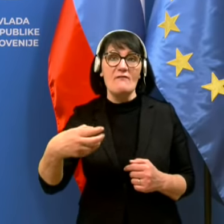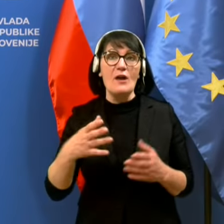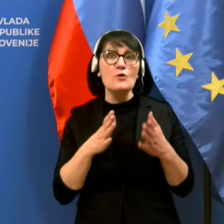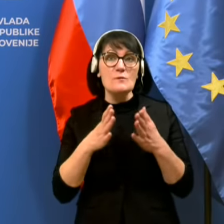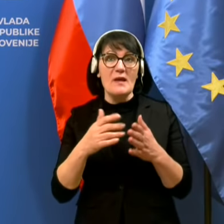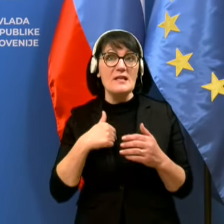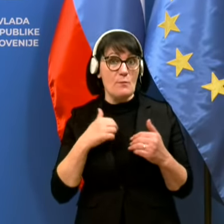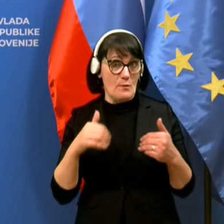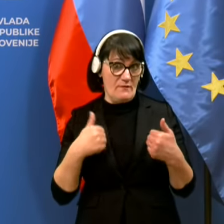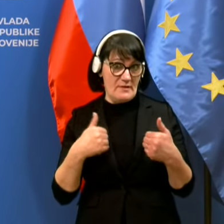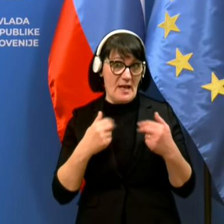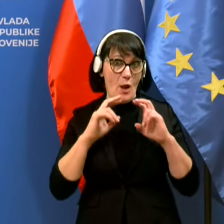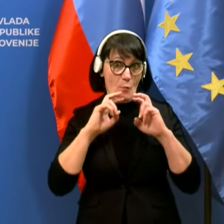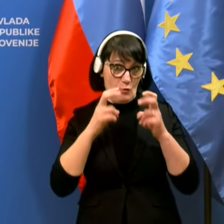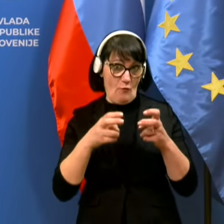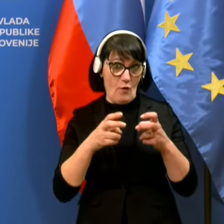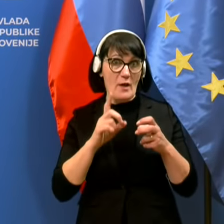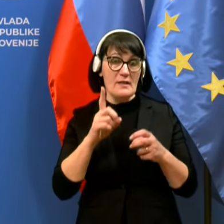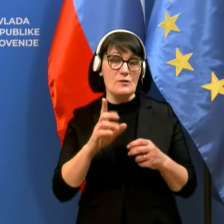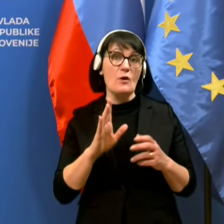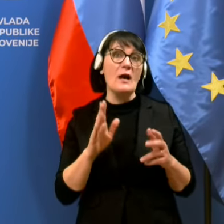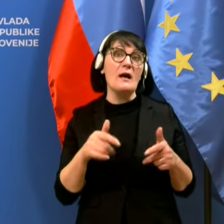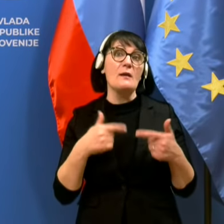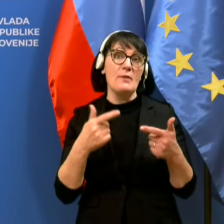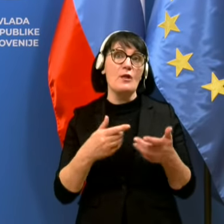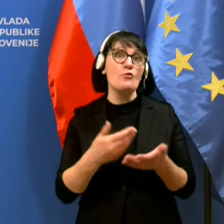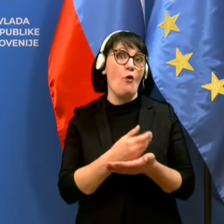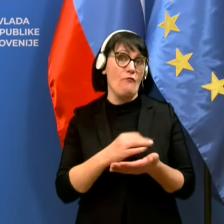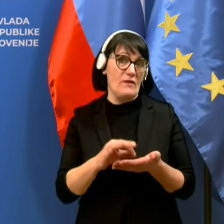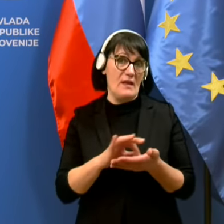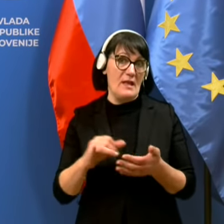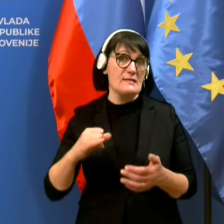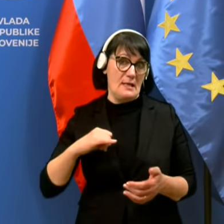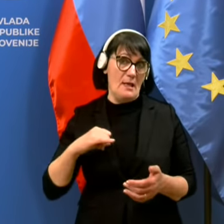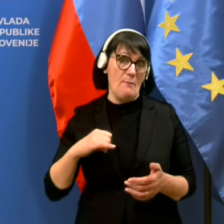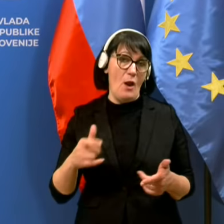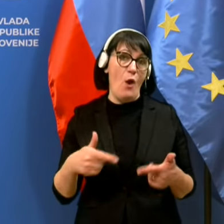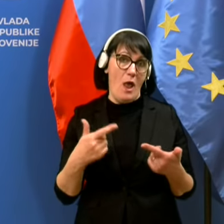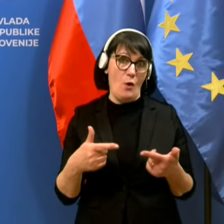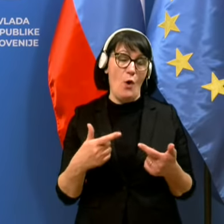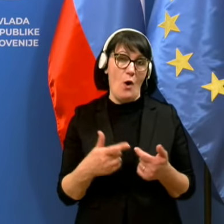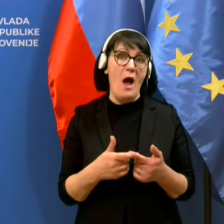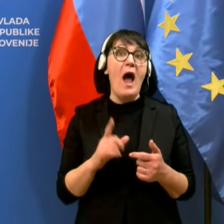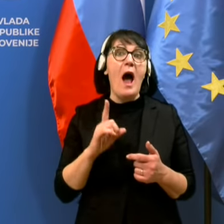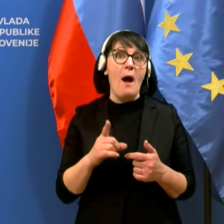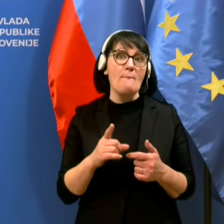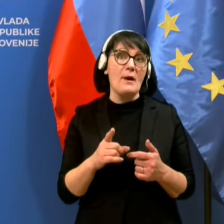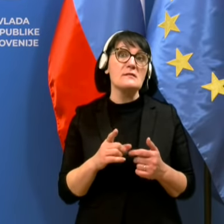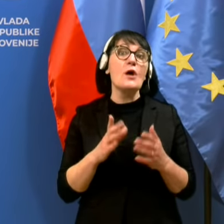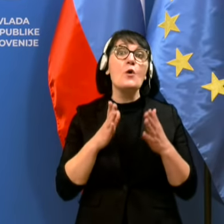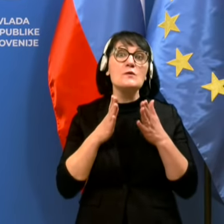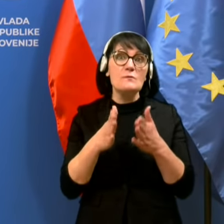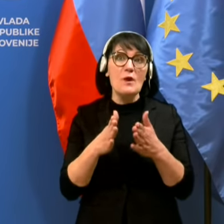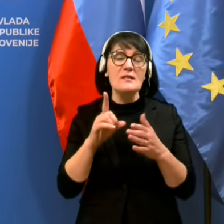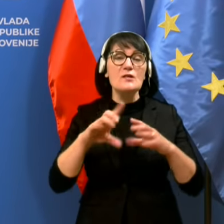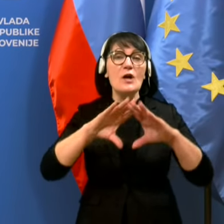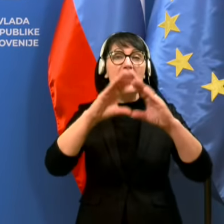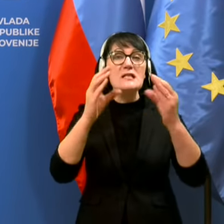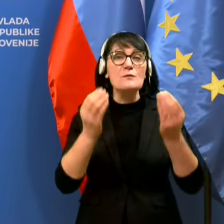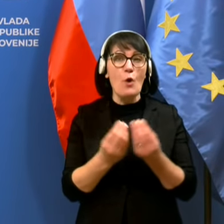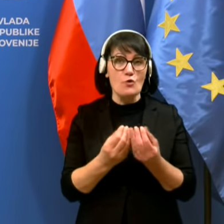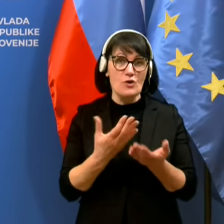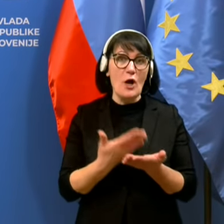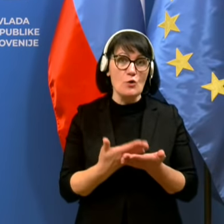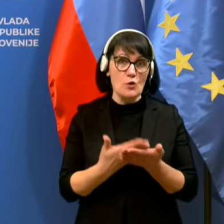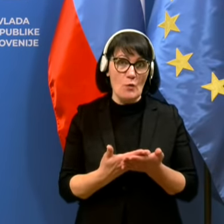veseljem odgovoru na tisto, kar bi mogoče novinarje zanimalo, ampak, dajmo se v smer na tisto, kar je splošnega pomena,